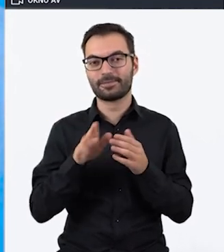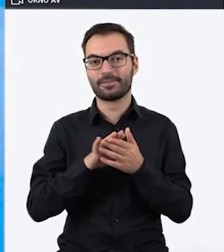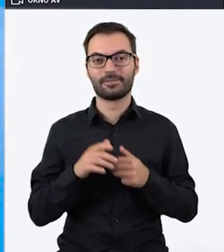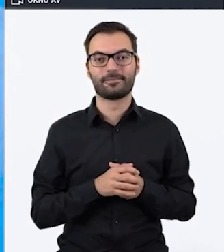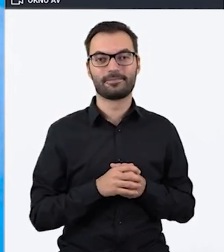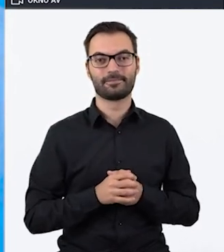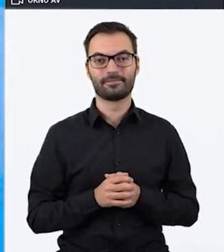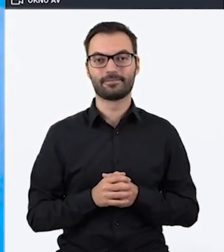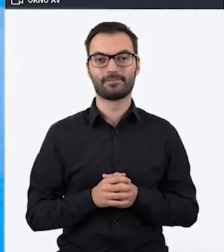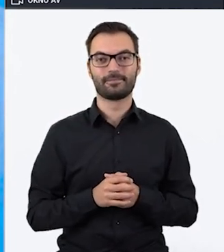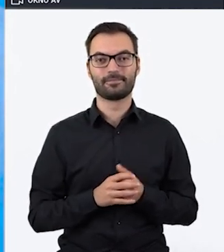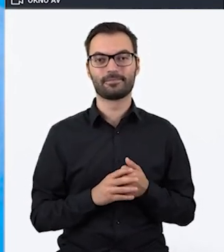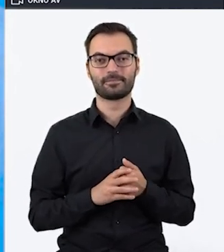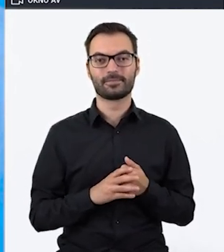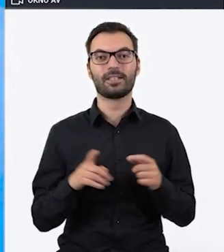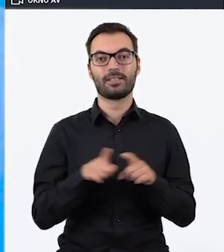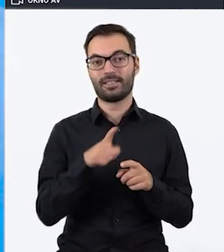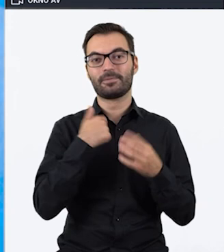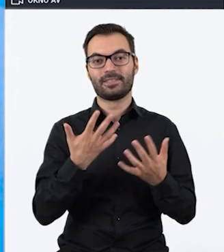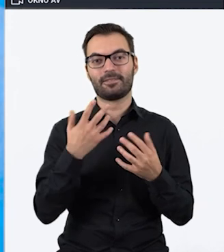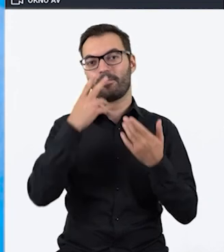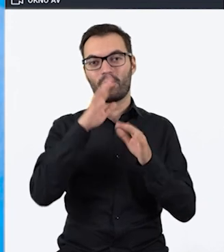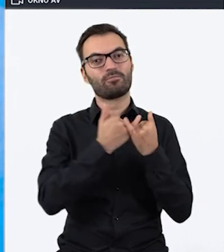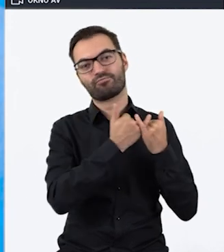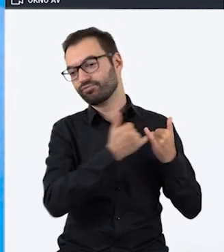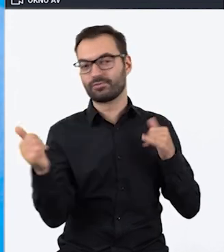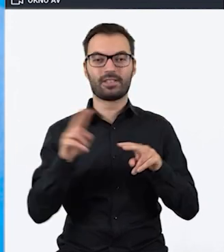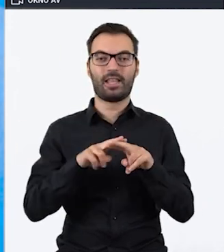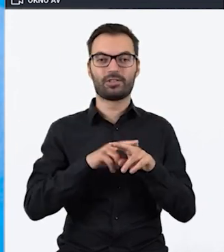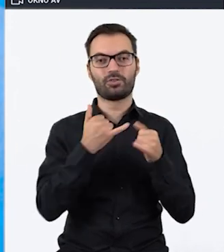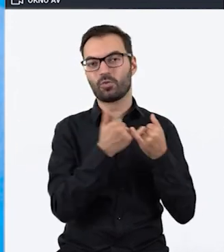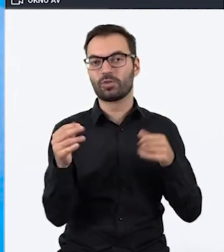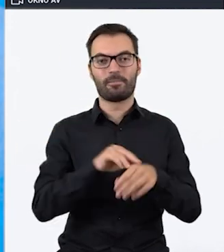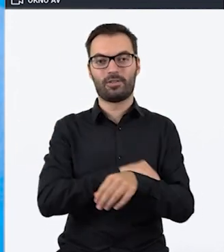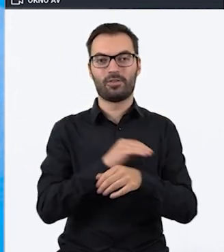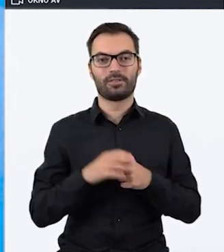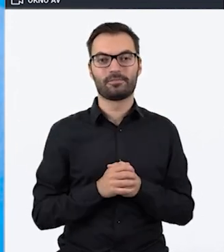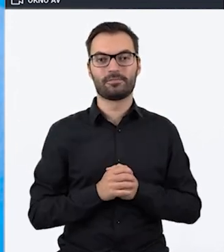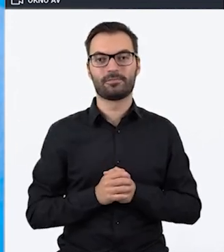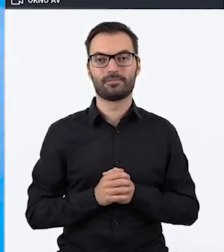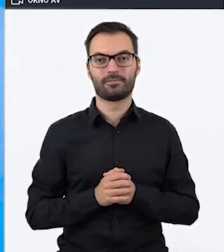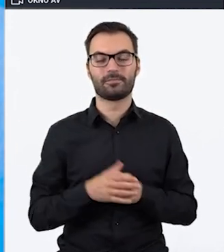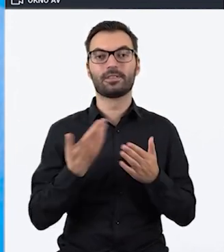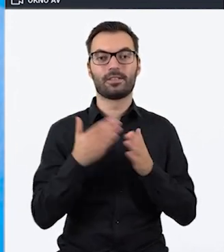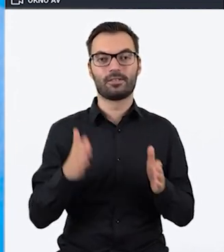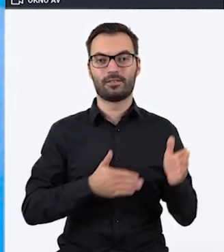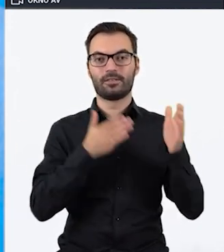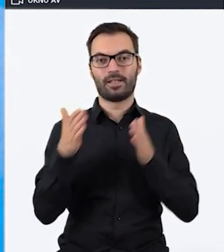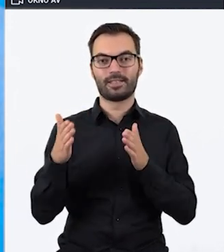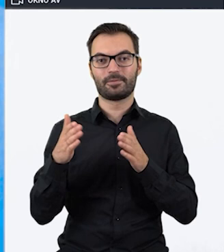słowo od razu. Też nam zależy, żeby pokazać różne narzędzia i różne metody, więc kolejny